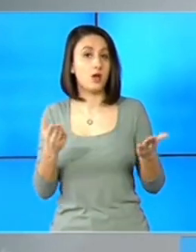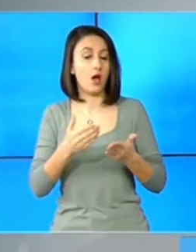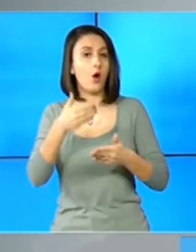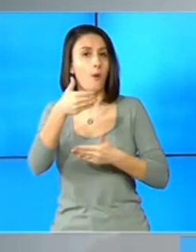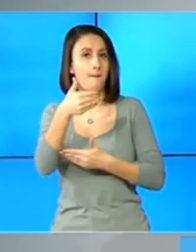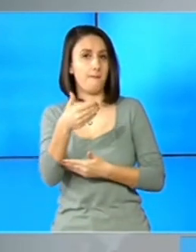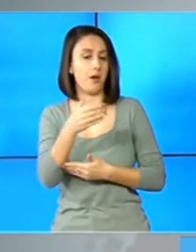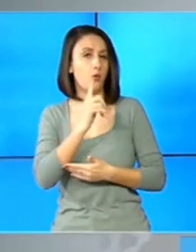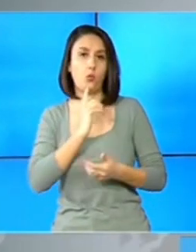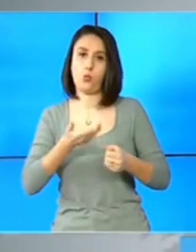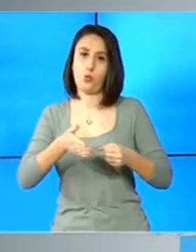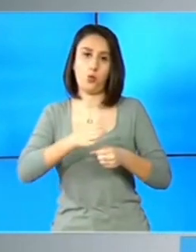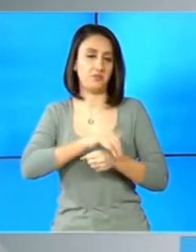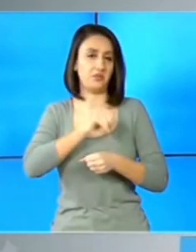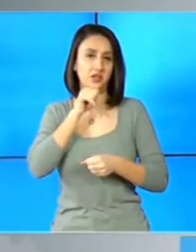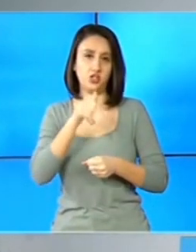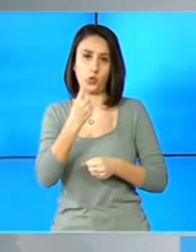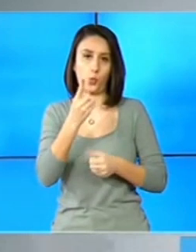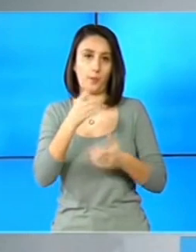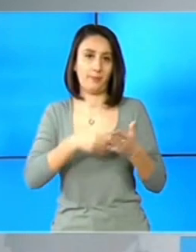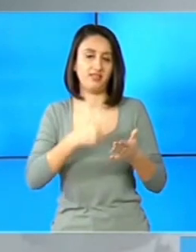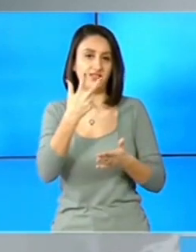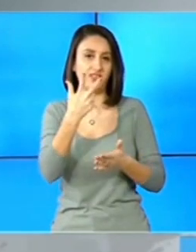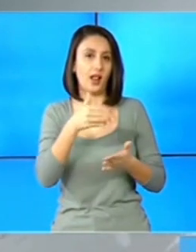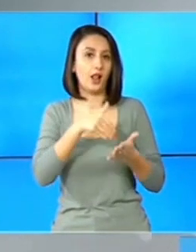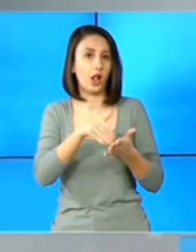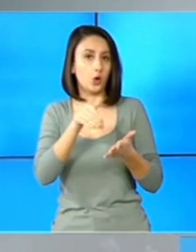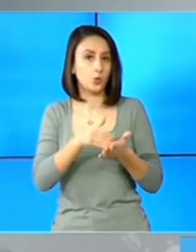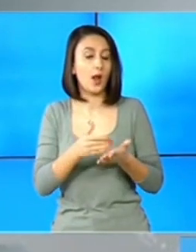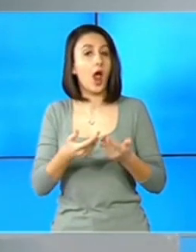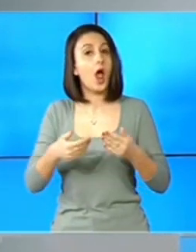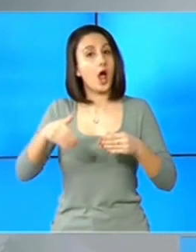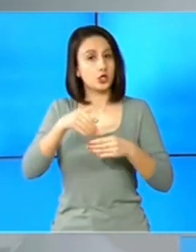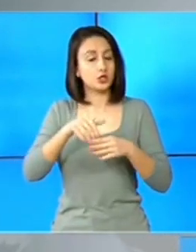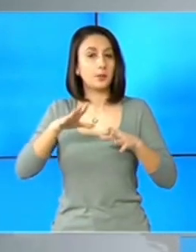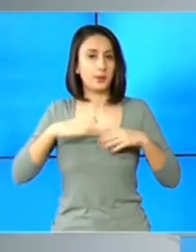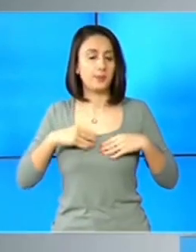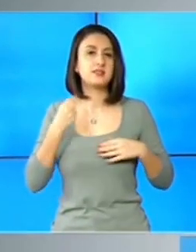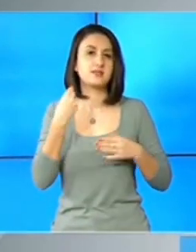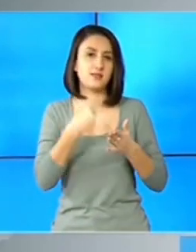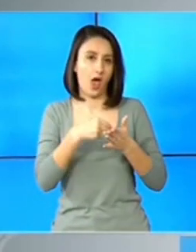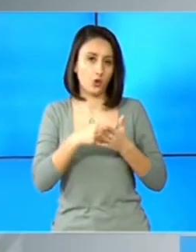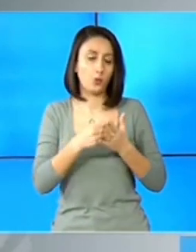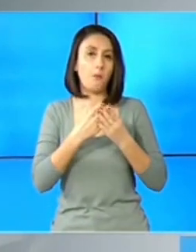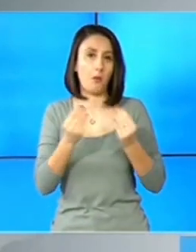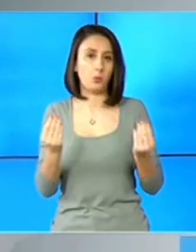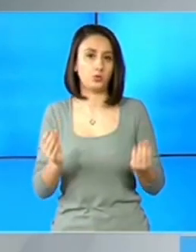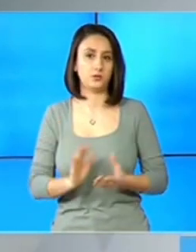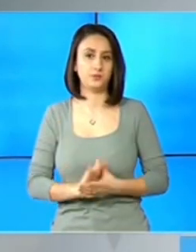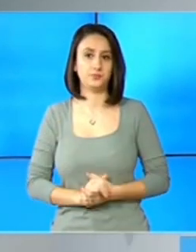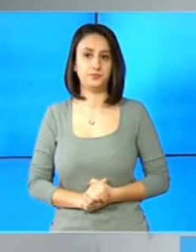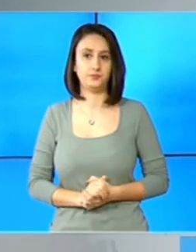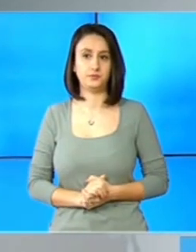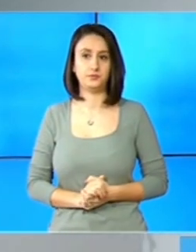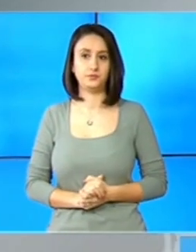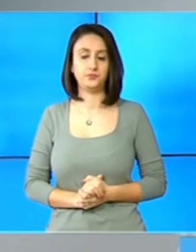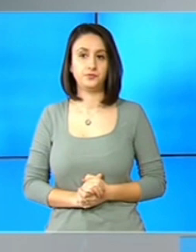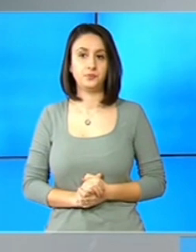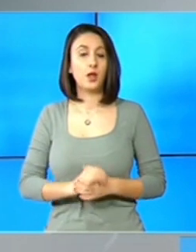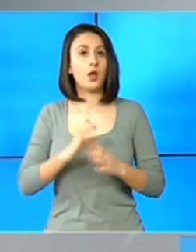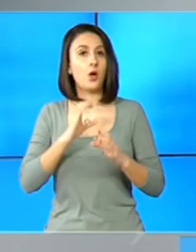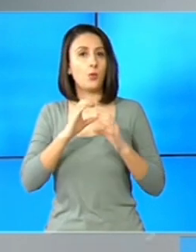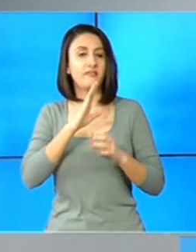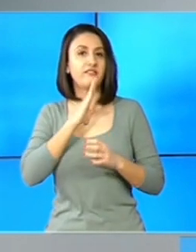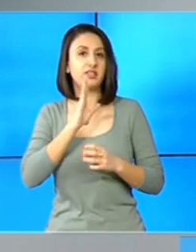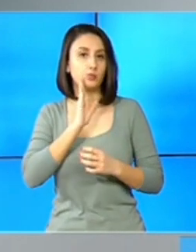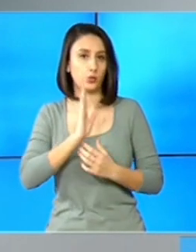compania nu își acoperă nici măcar o treime din cheltuieli, însă angajații primesc salarii din ce în ce mai mari. Și ca să terminăm odată